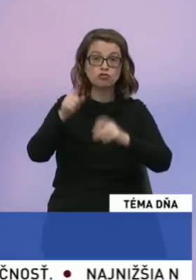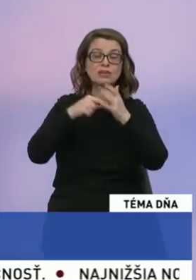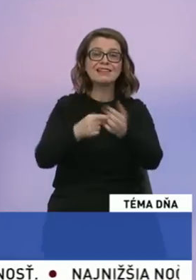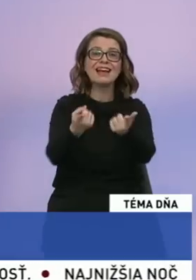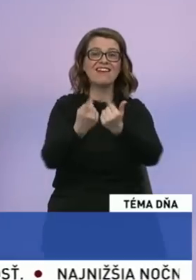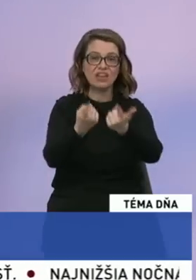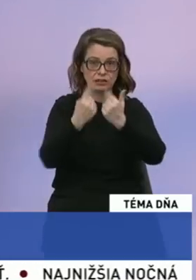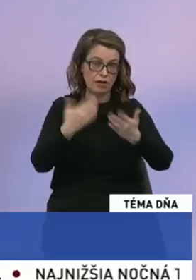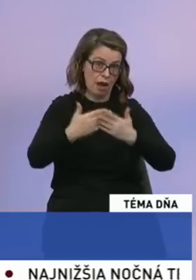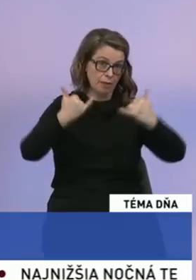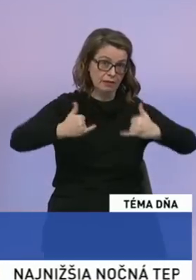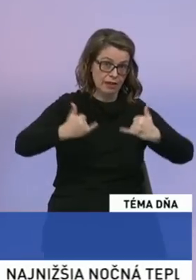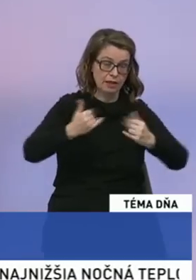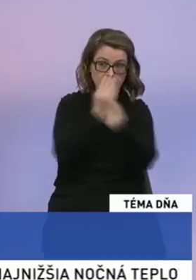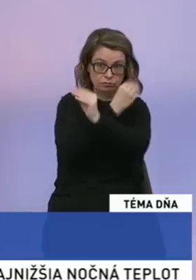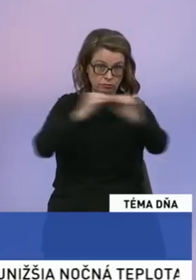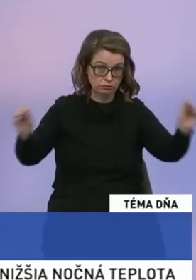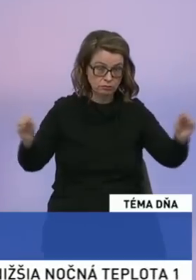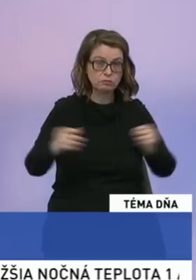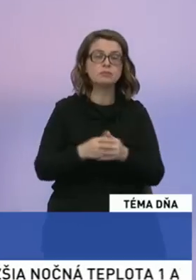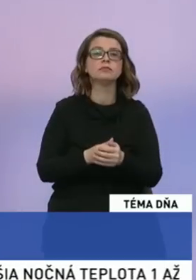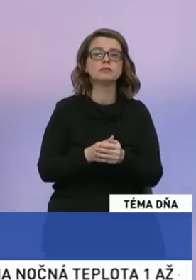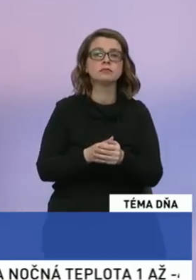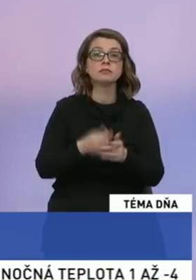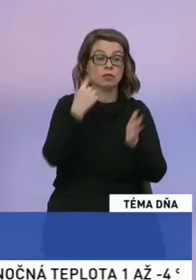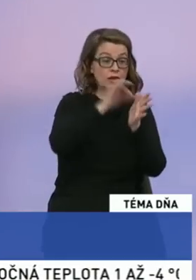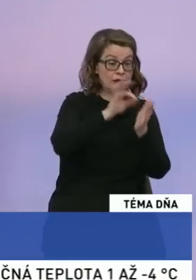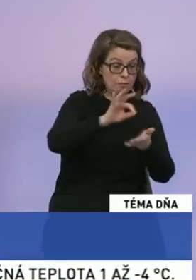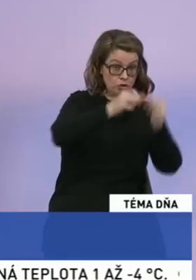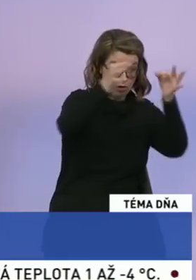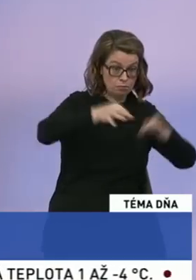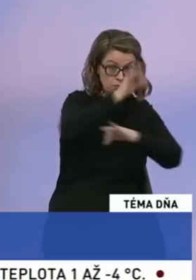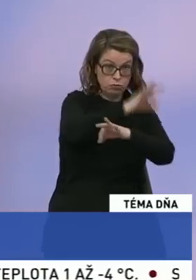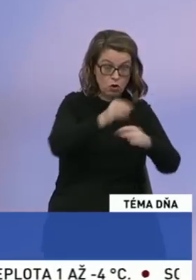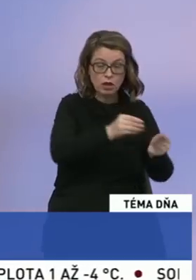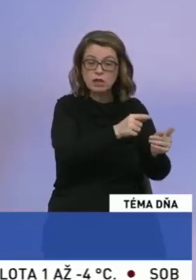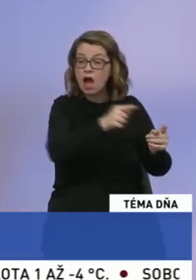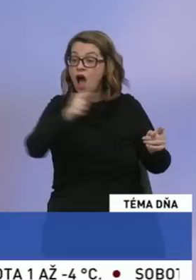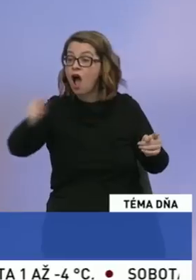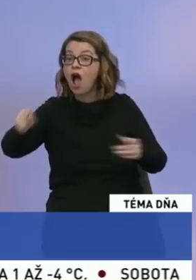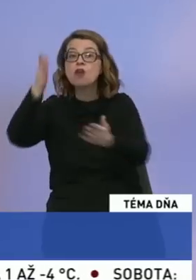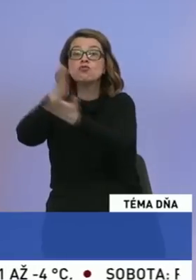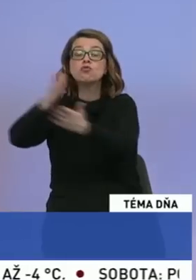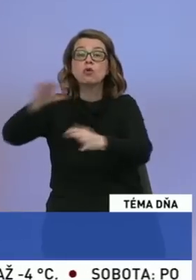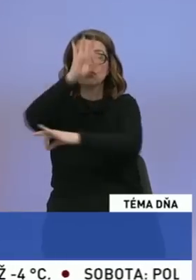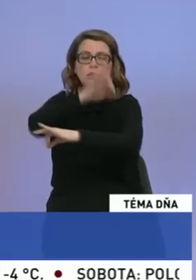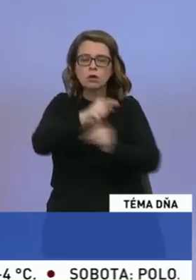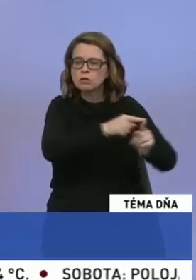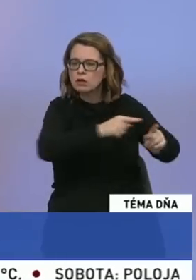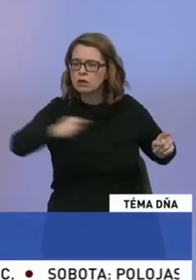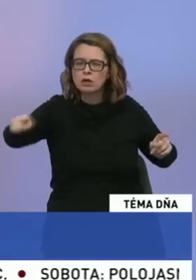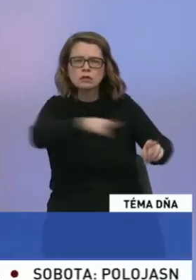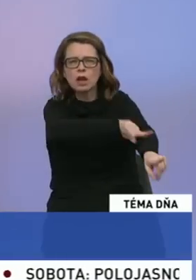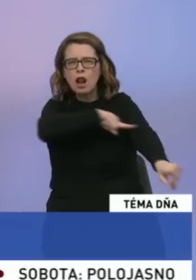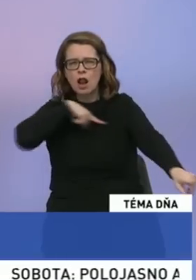výzvy, ktorá momentálne je. Od doby napísania projektu do doby ukončenia projektu je nesmierne dlhý